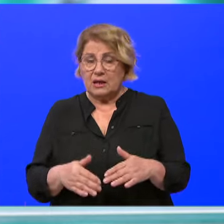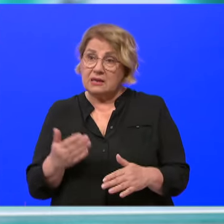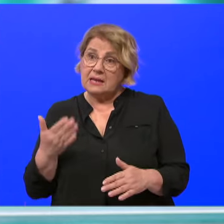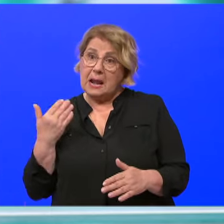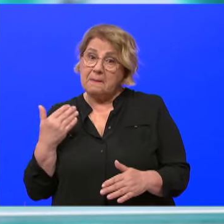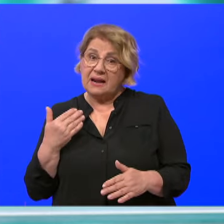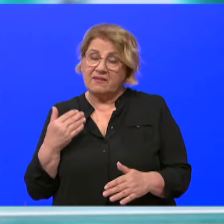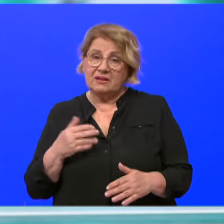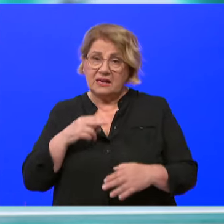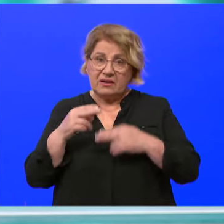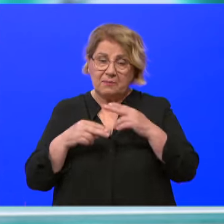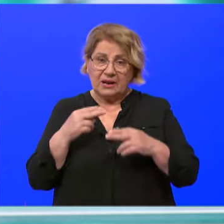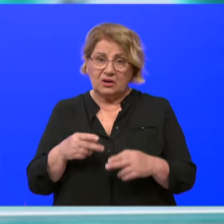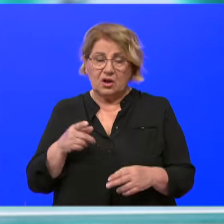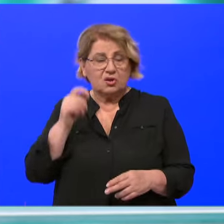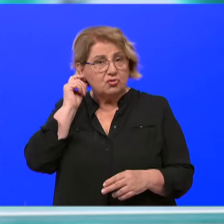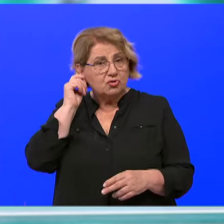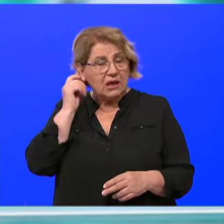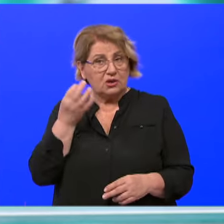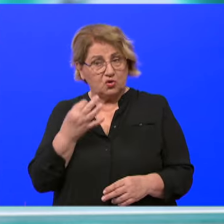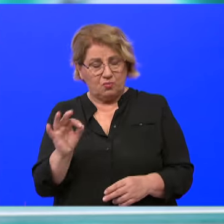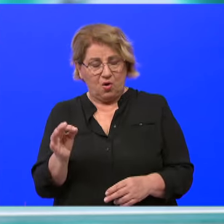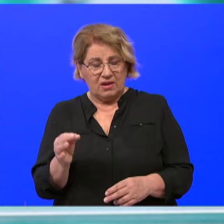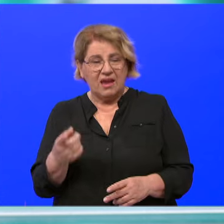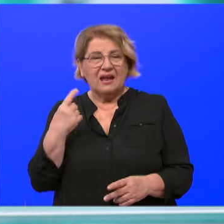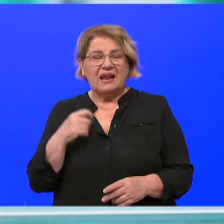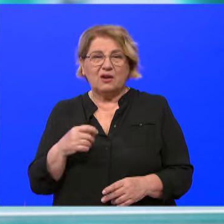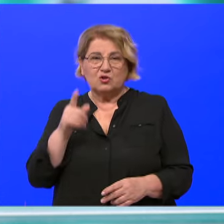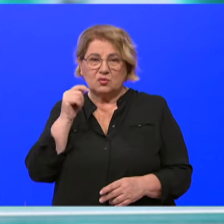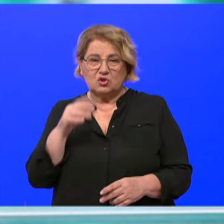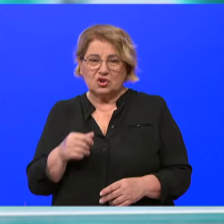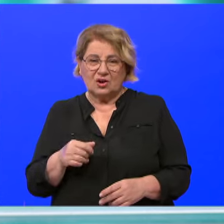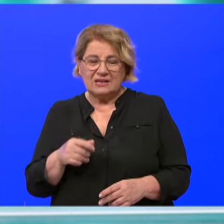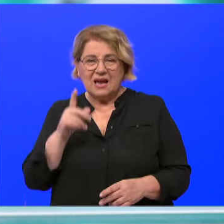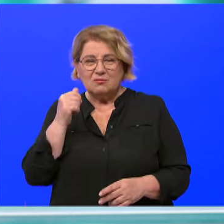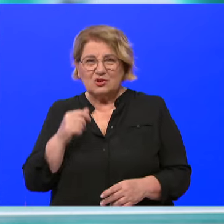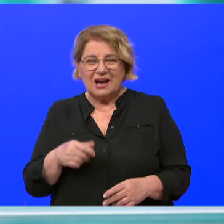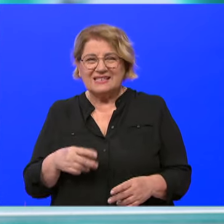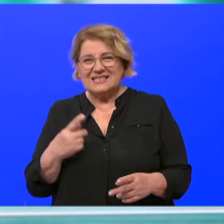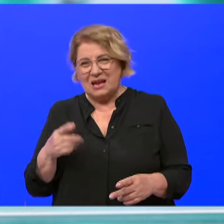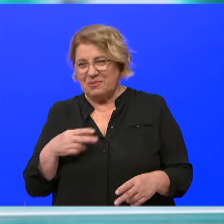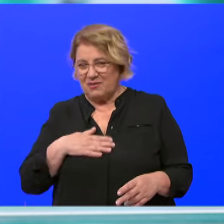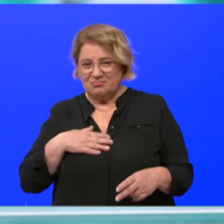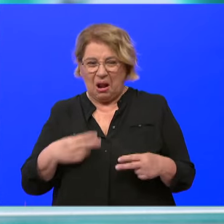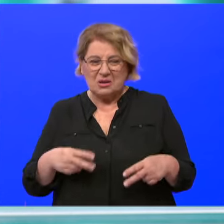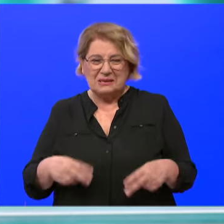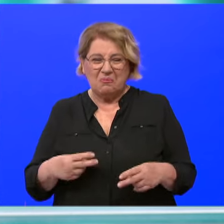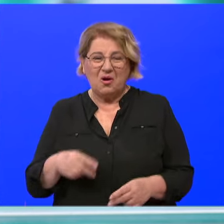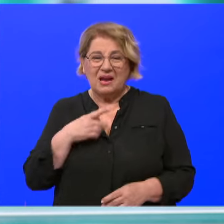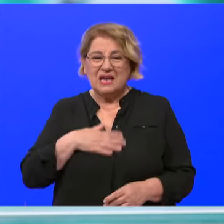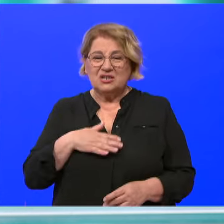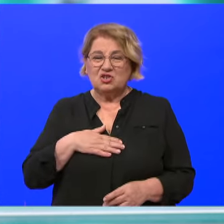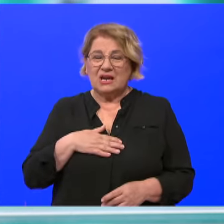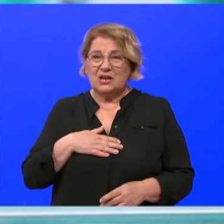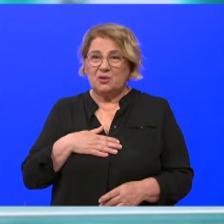preglede. Možda žene su tu bolje nego muškarci. Muškarci su veće kukavice. Želio bi, evo, ja bi želio